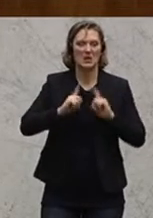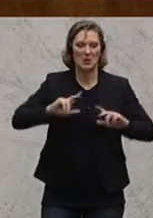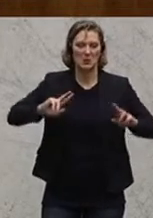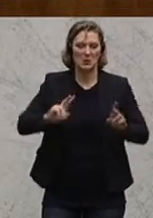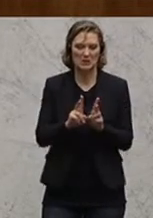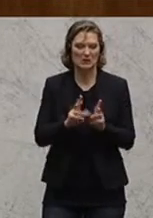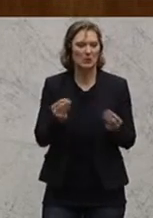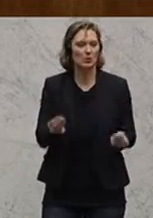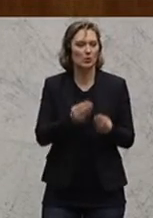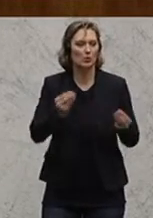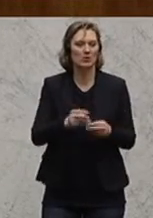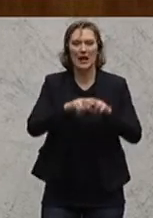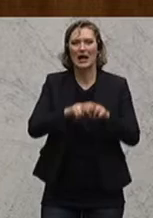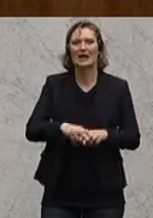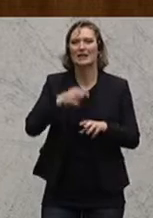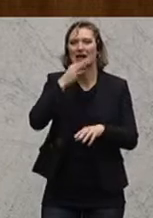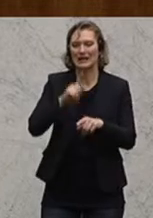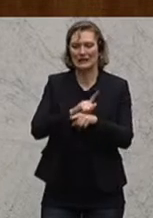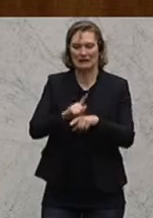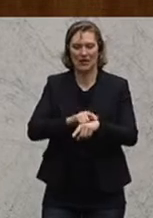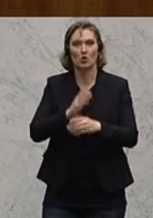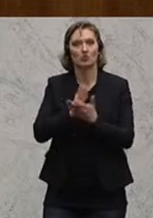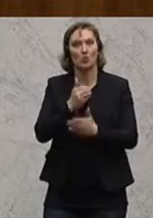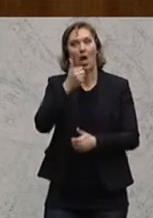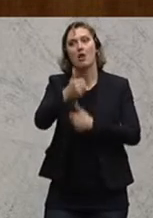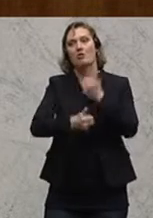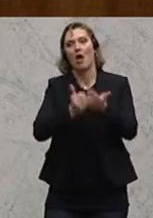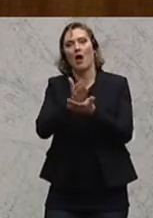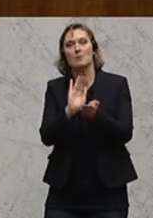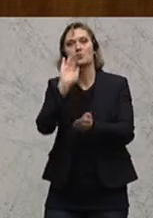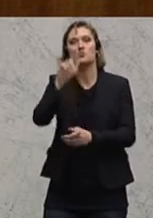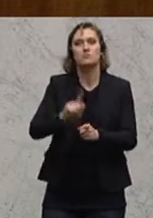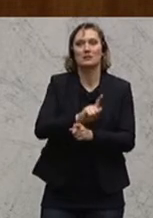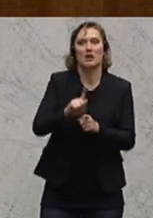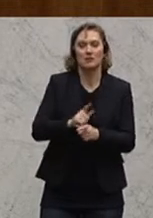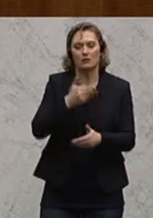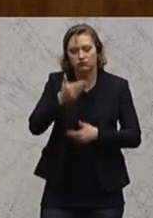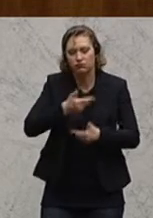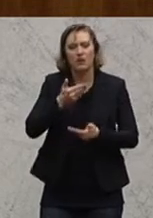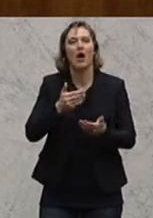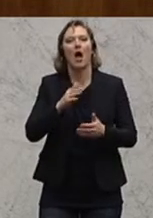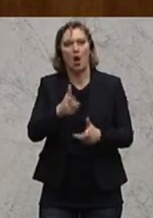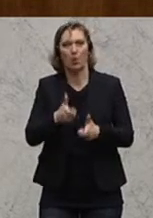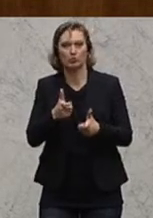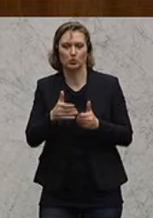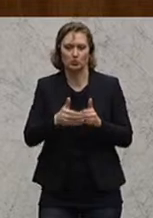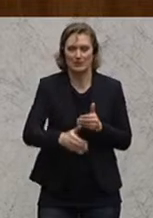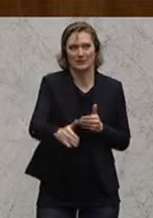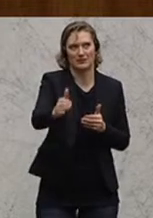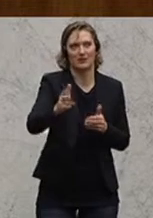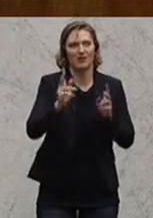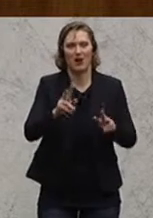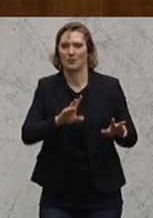ausfallen muss aufgrund der Restredezeit, aber wir haben ja über eineinhalb Jahre jetzt auch im Ausschuss Zeit, uns näher mit der Thematik auseinanderzusetzen,